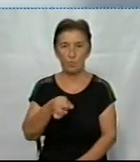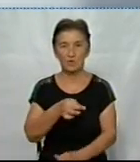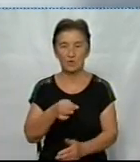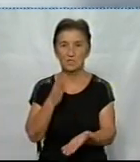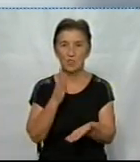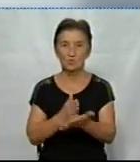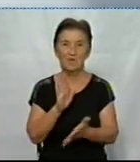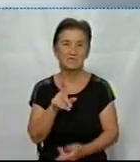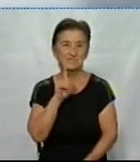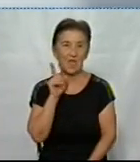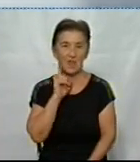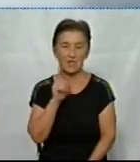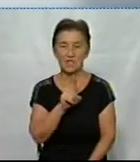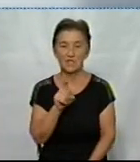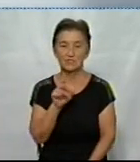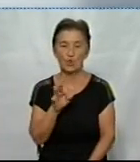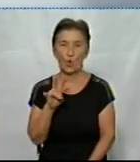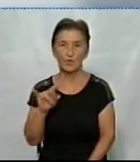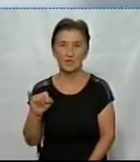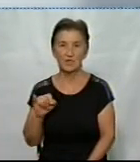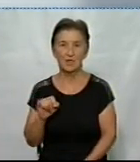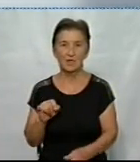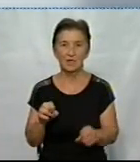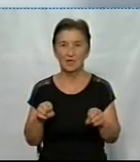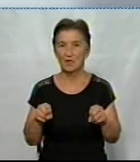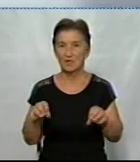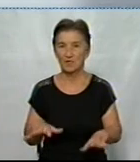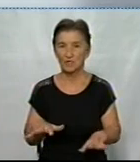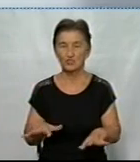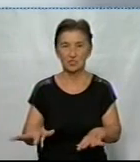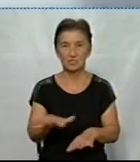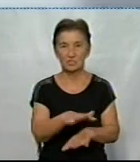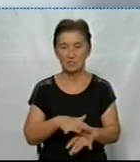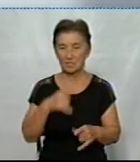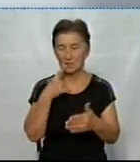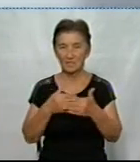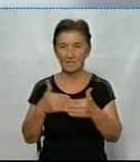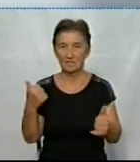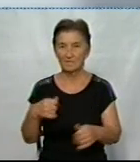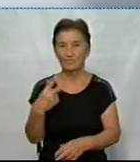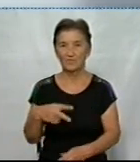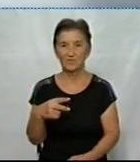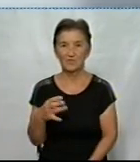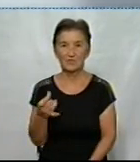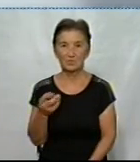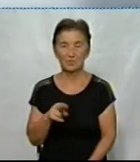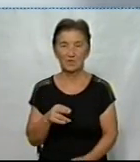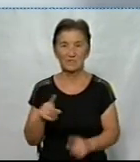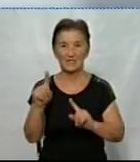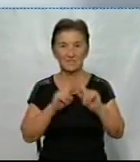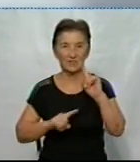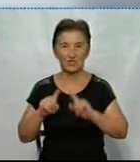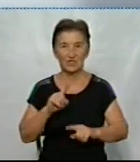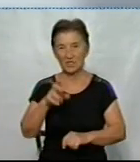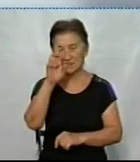зоні. Рішення про нове підмічне зонування хвилили напередодні 20 серпня на позачерговому засіданні